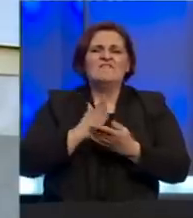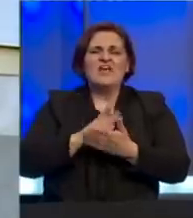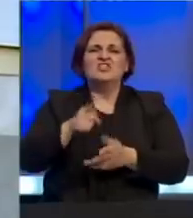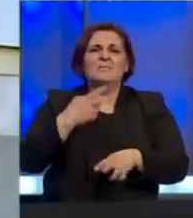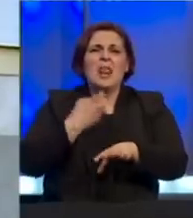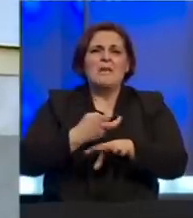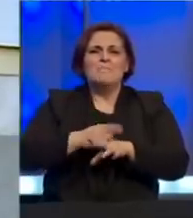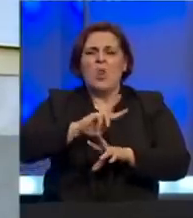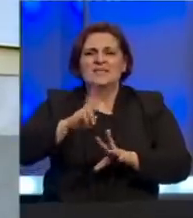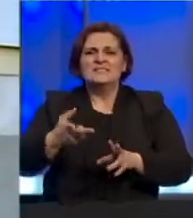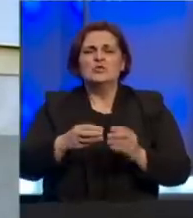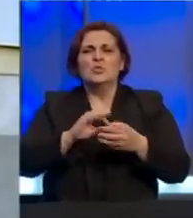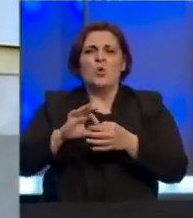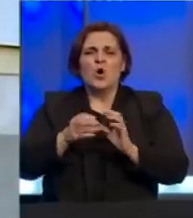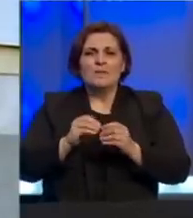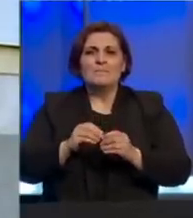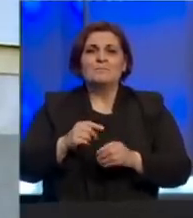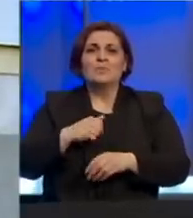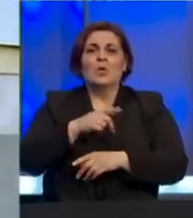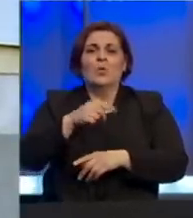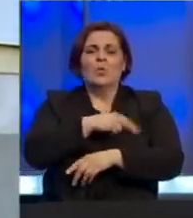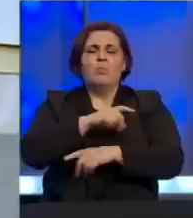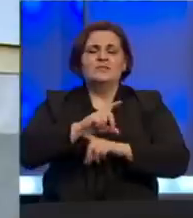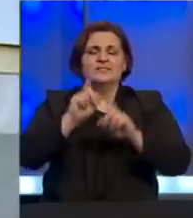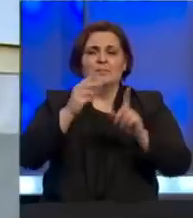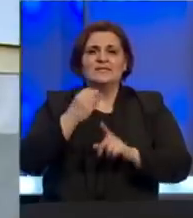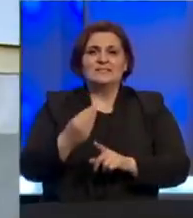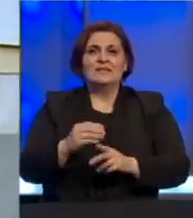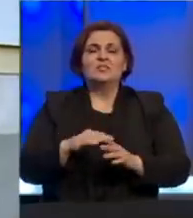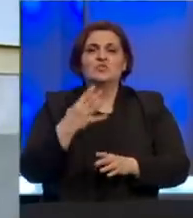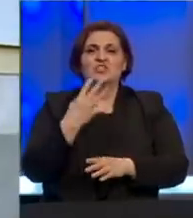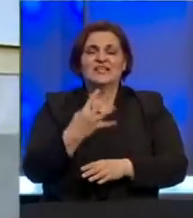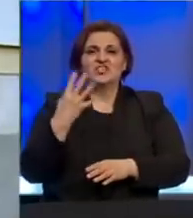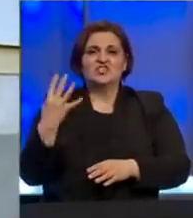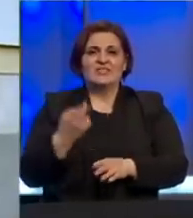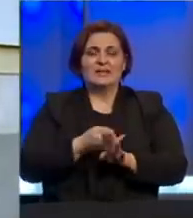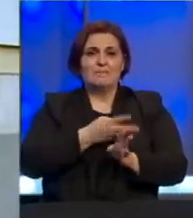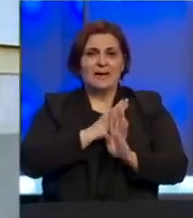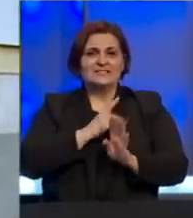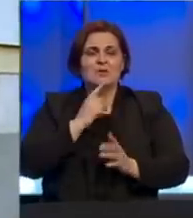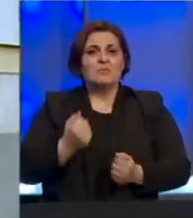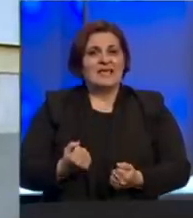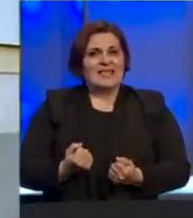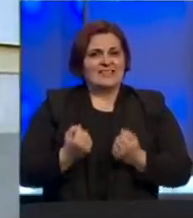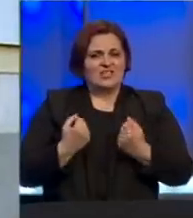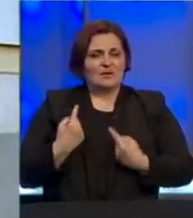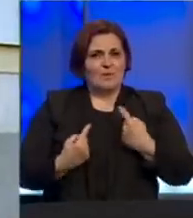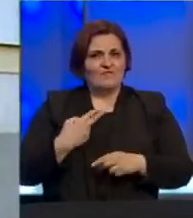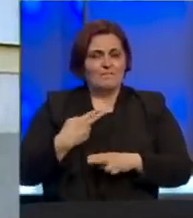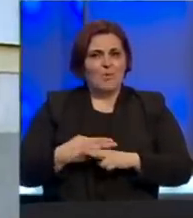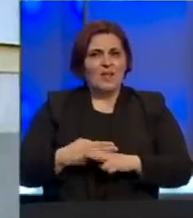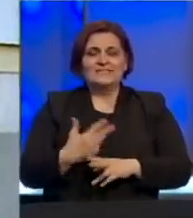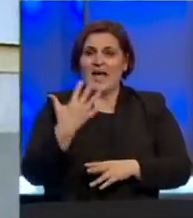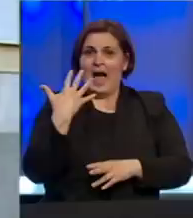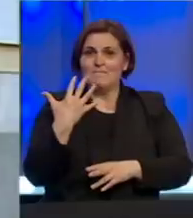oboljenja. Na Univerzitetsko-kliničkom centru Republike Srpske nalaze se 44 pacijenta koji imaju tešku kliničku sliku, a pet